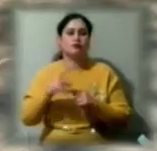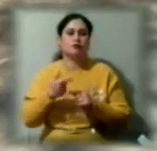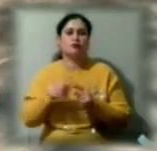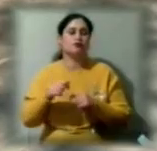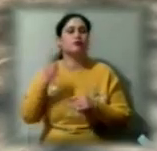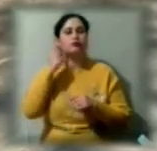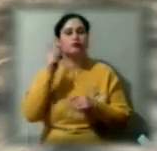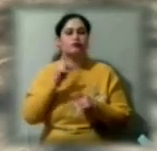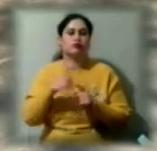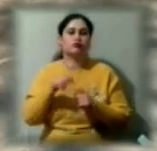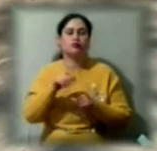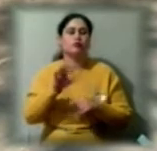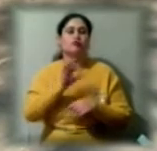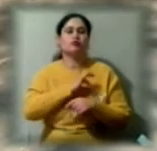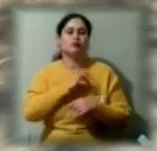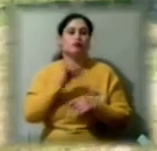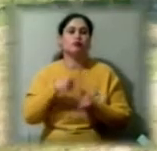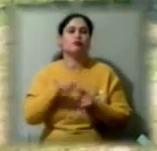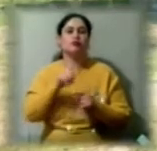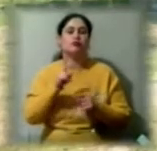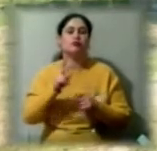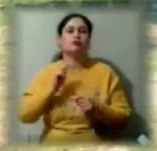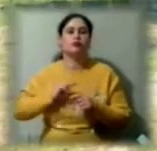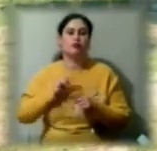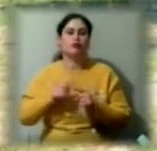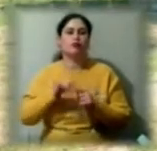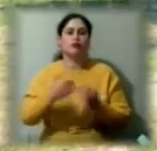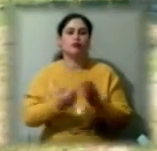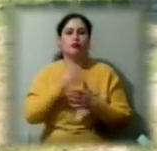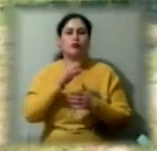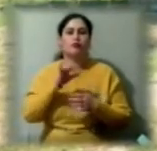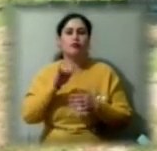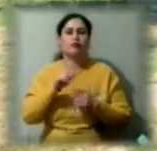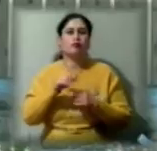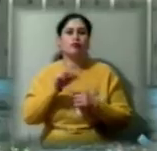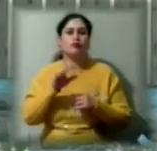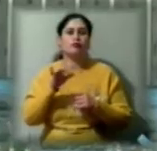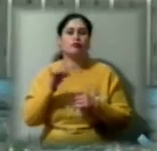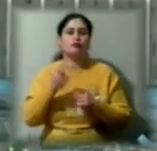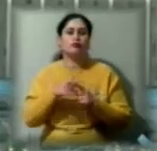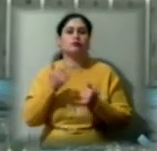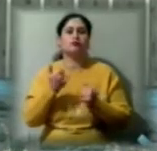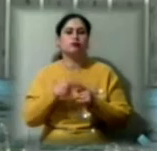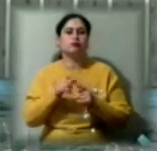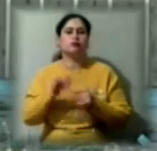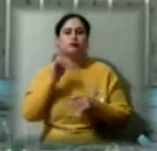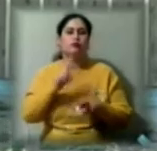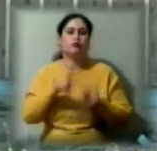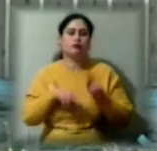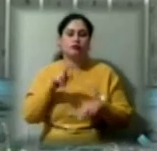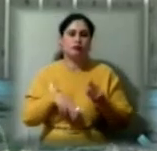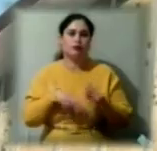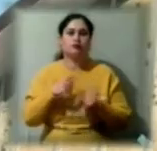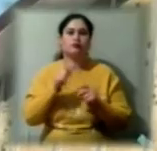ними користуватимуться і ті, хто працюватимуть у Новомиколаївській амбулаторії, яка зараз ще будується. За словами